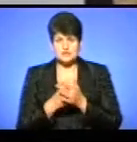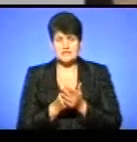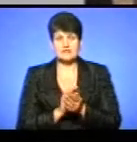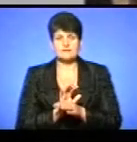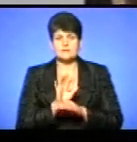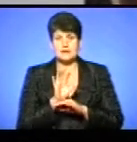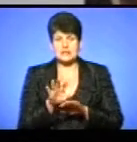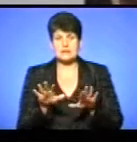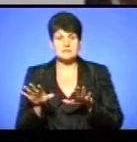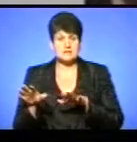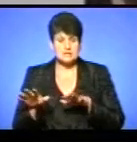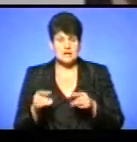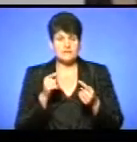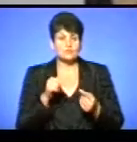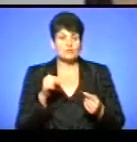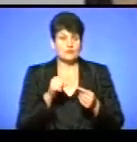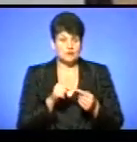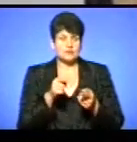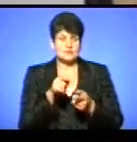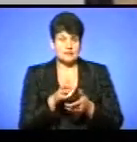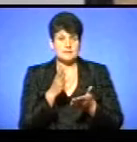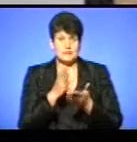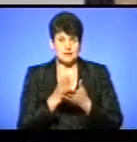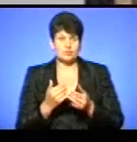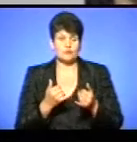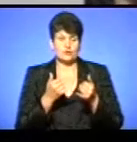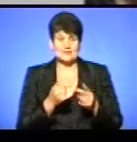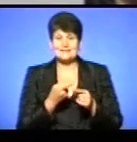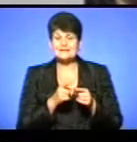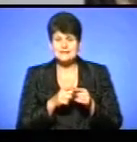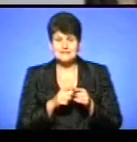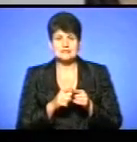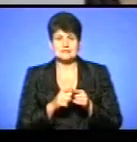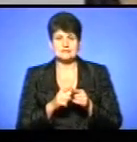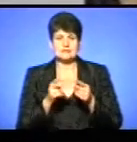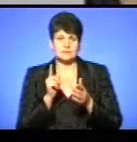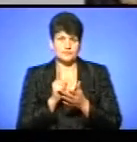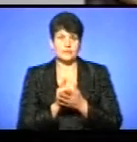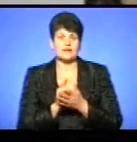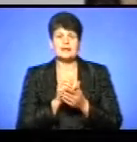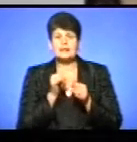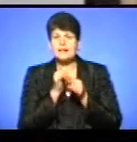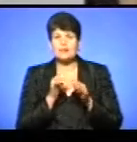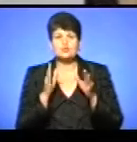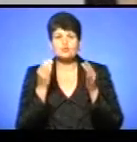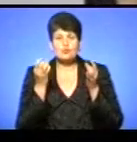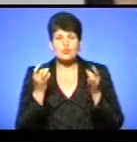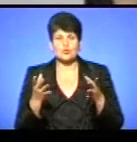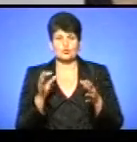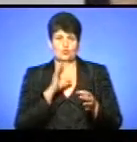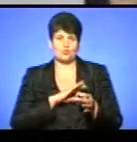місця, то відповідно за ними йдуть повноваження. Це не уникненно. Не можуть йти просто так доходи,